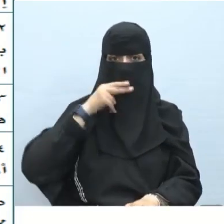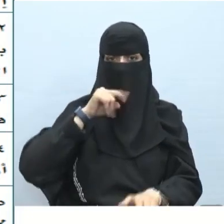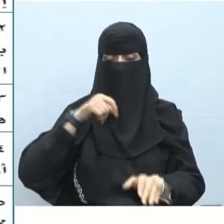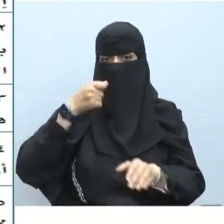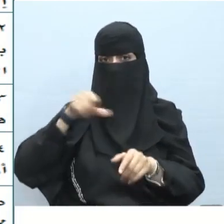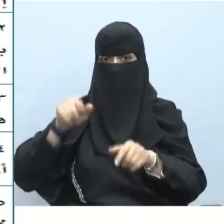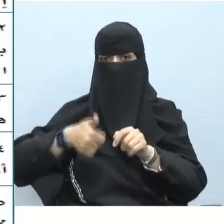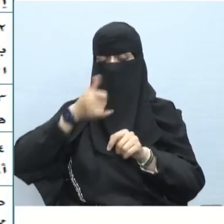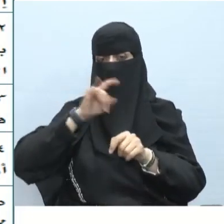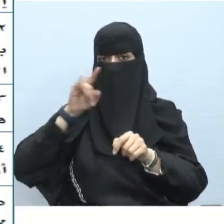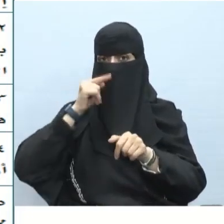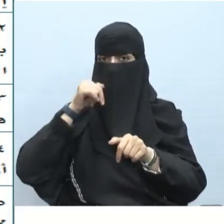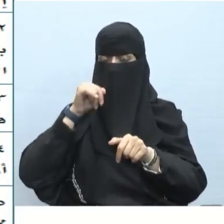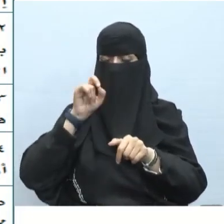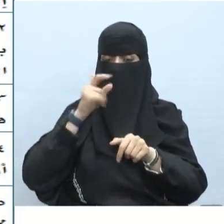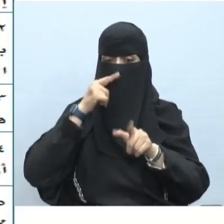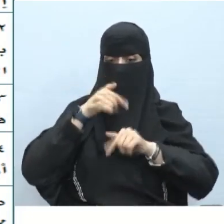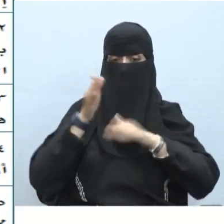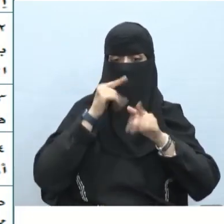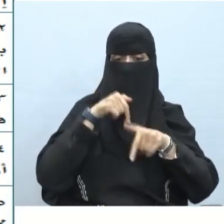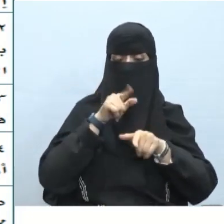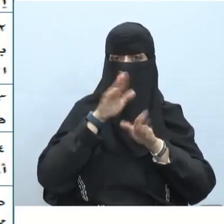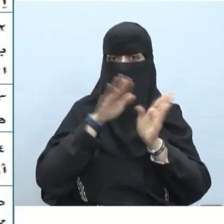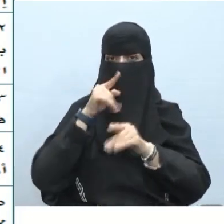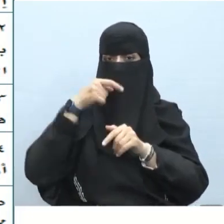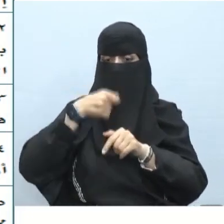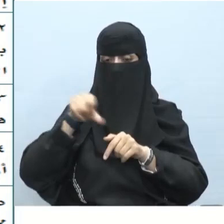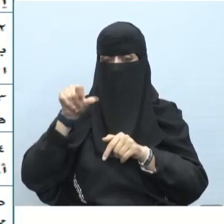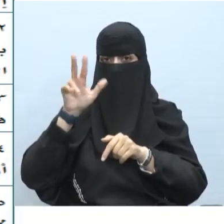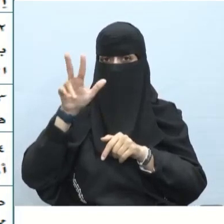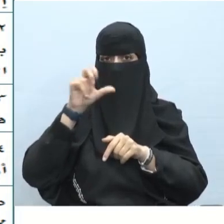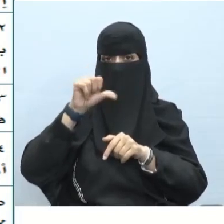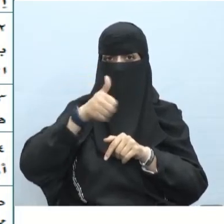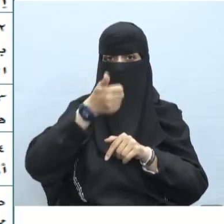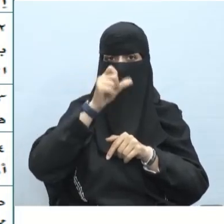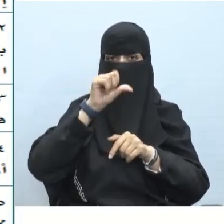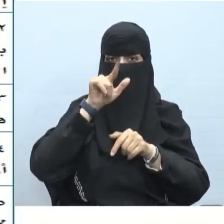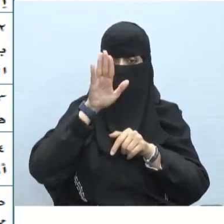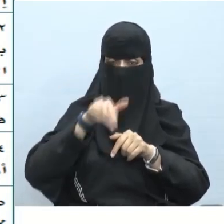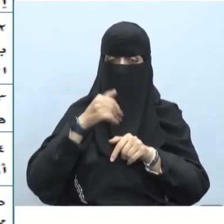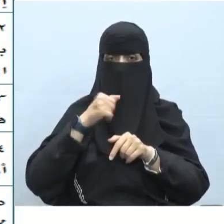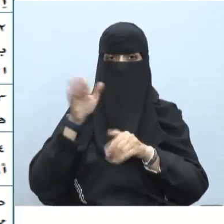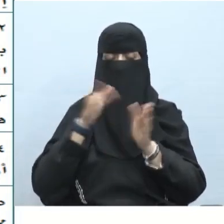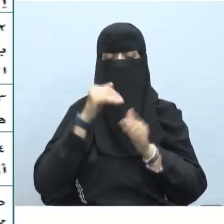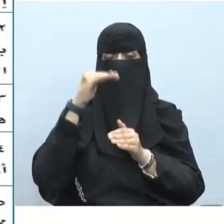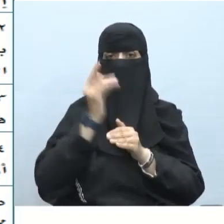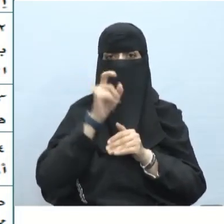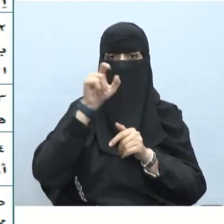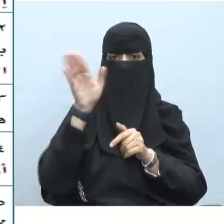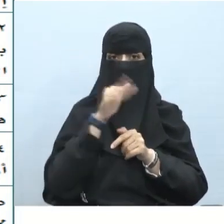والافتراء الافتراء والكذب إذن هنا هذان الأمران بينهما حرف عطف واو